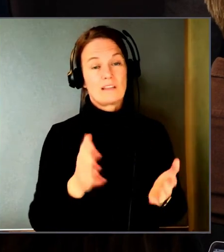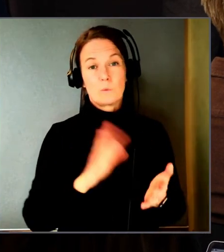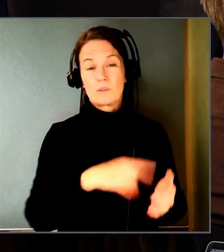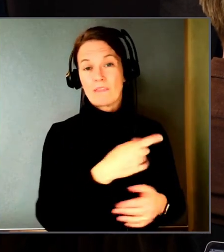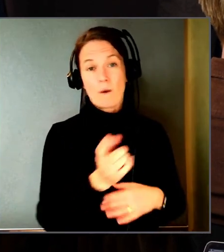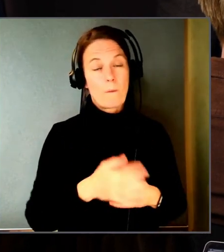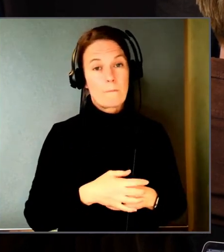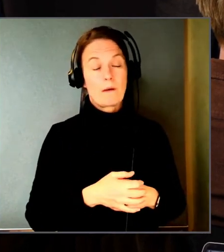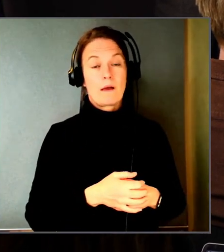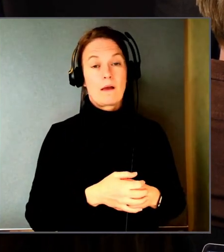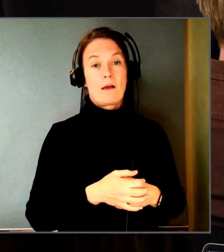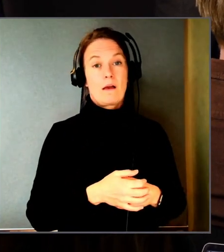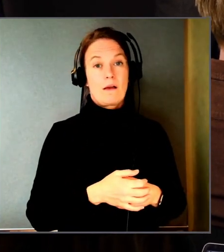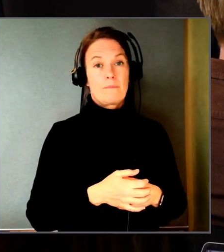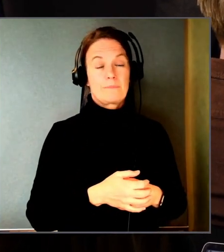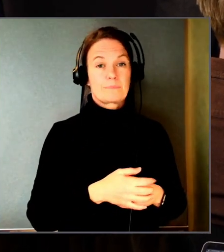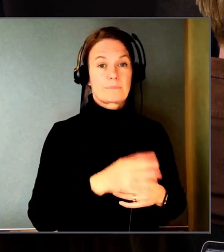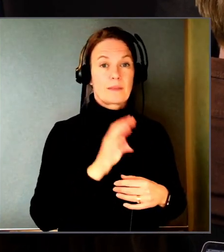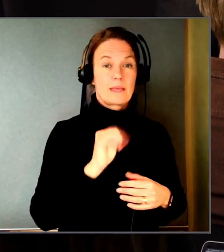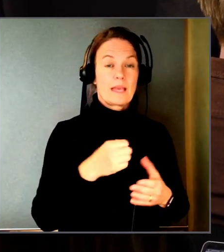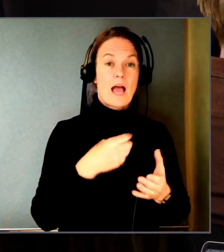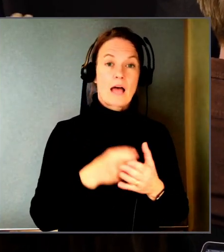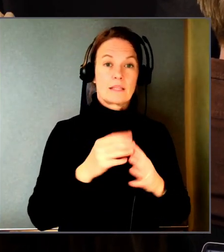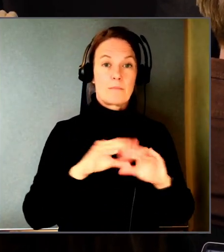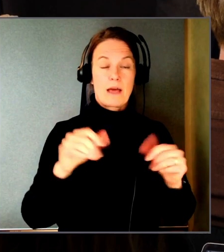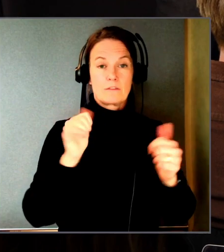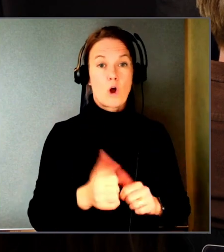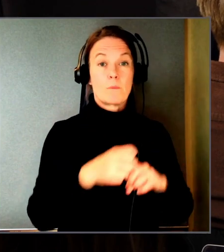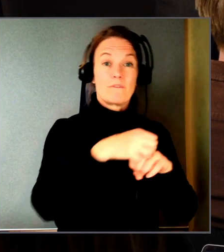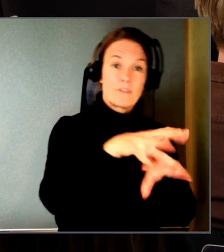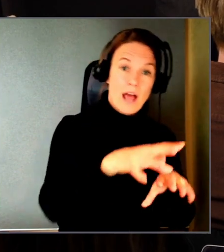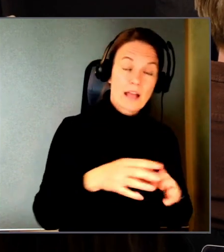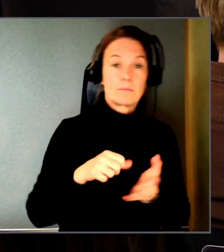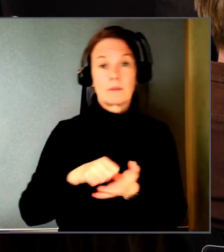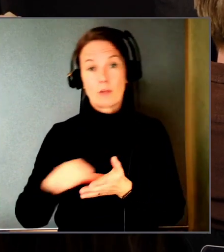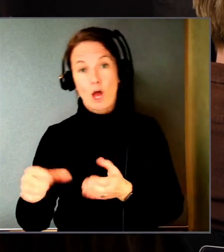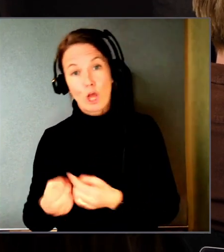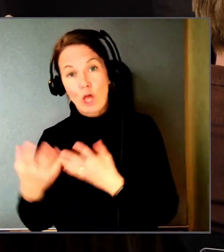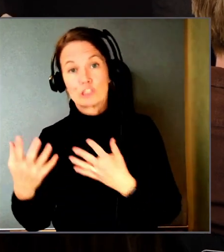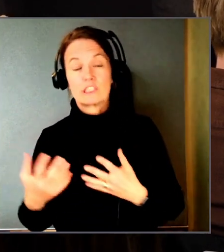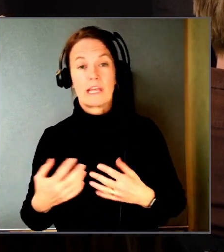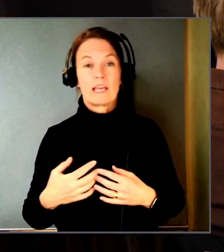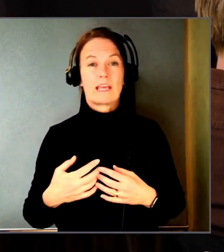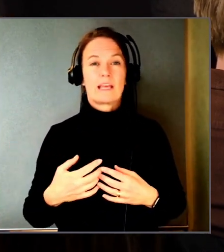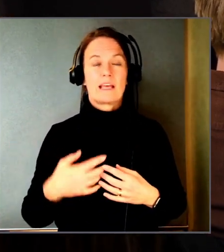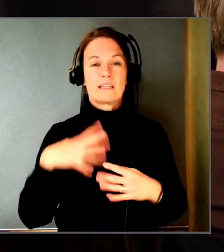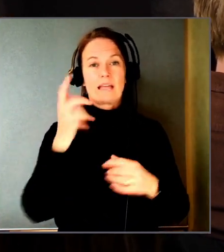Det är ju allt ifrån en e-handelsplattform till frakt till betallösningar. Det är så designpartners. Det är så